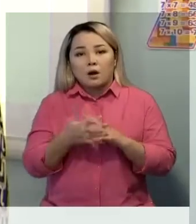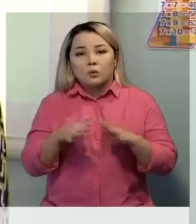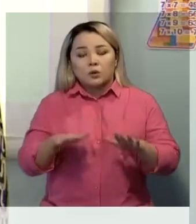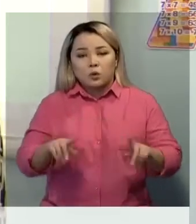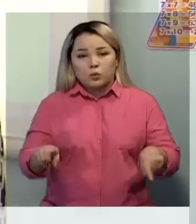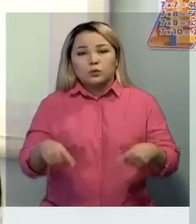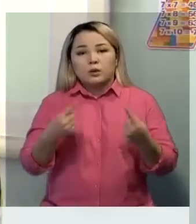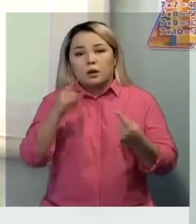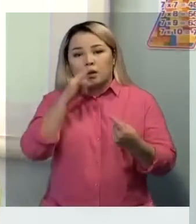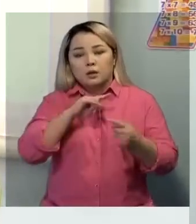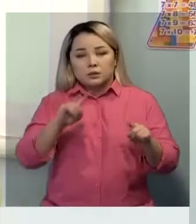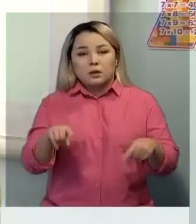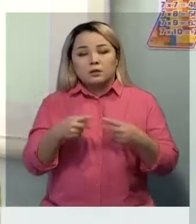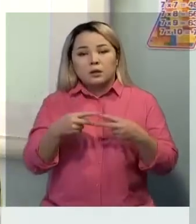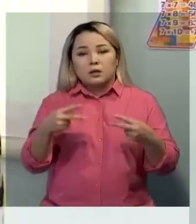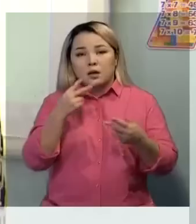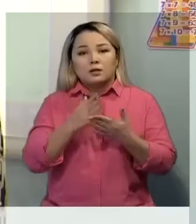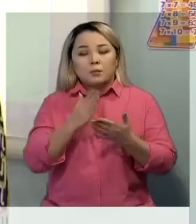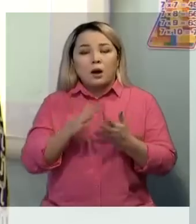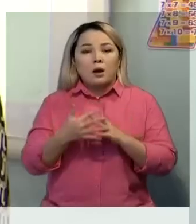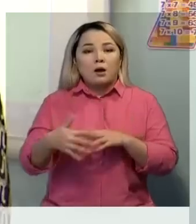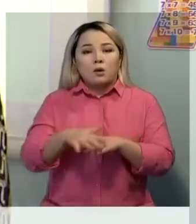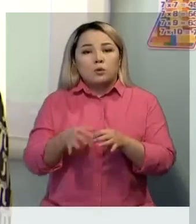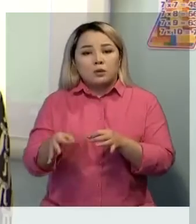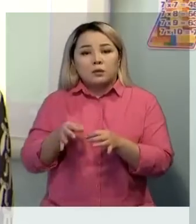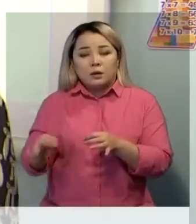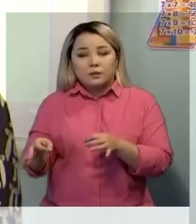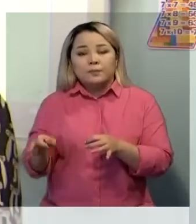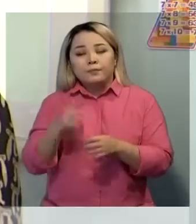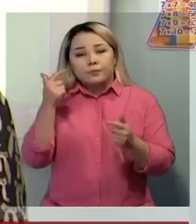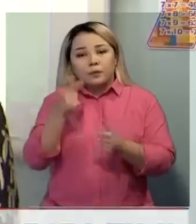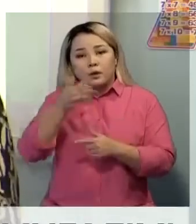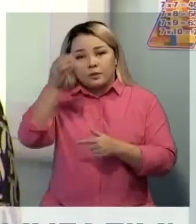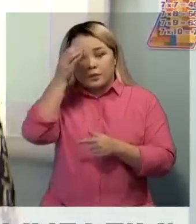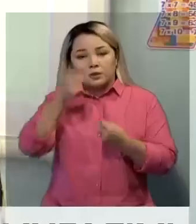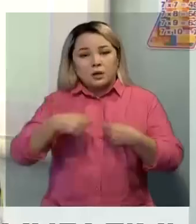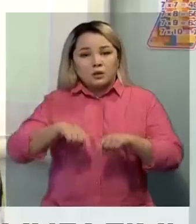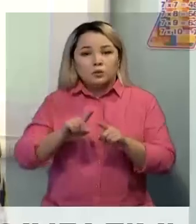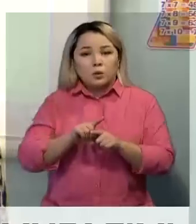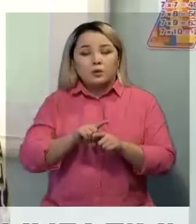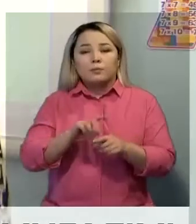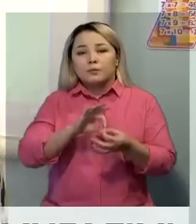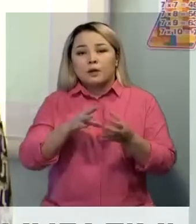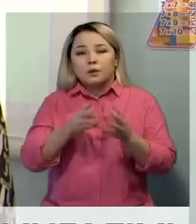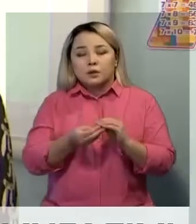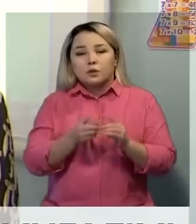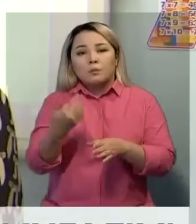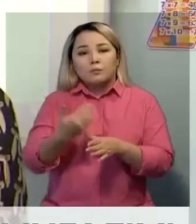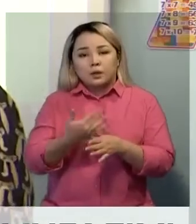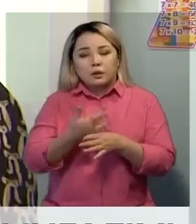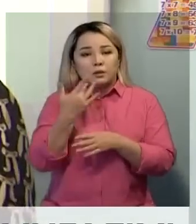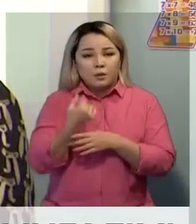көтеру қазақты көтерімен тенекен және ауылды жердегі ғылым білім саласында ғосы ол қылыптарды азы көптенді.